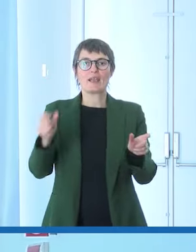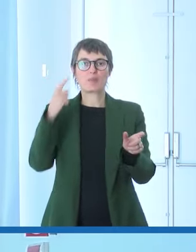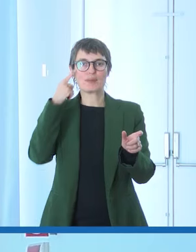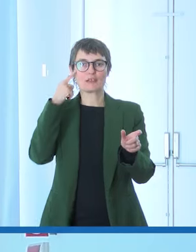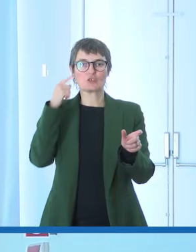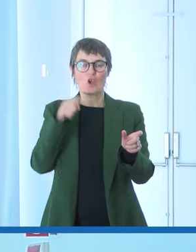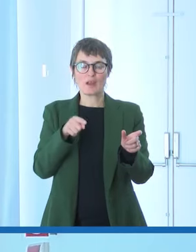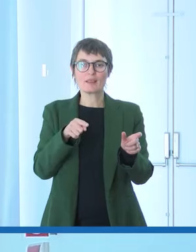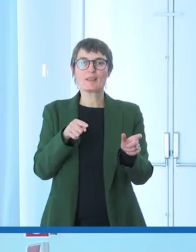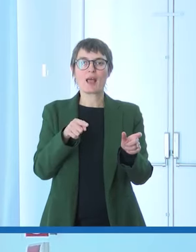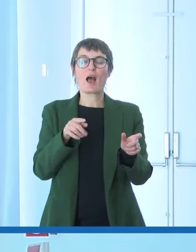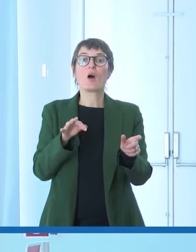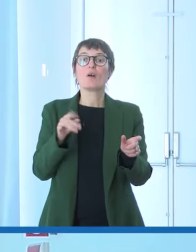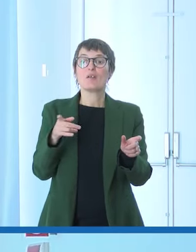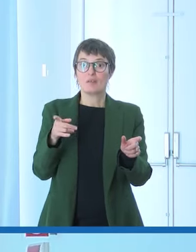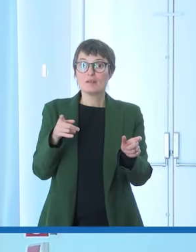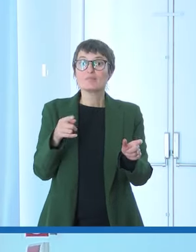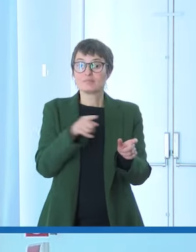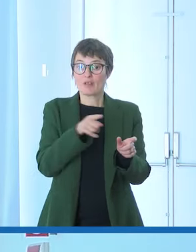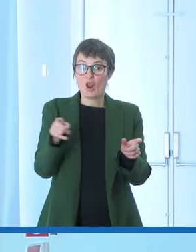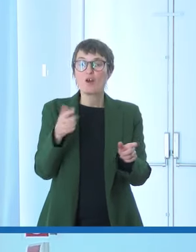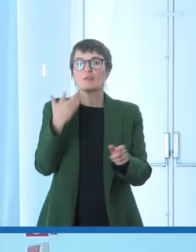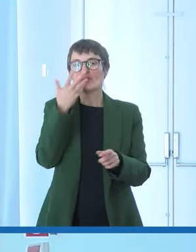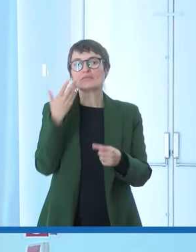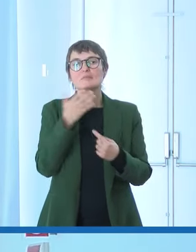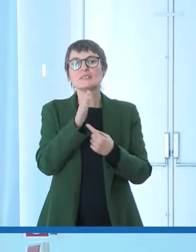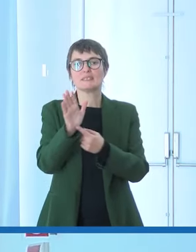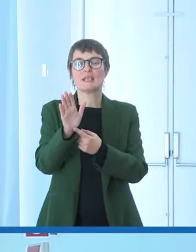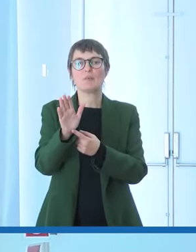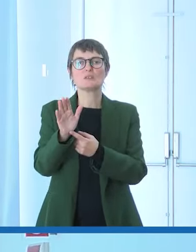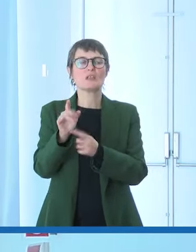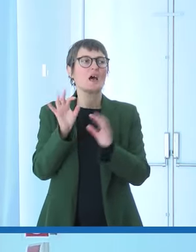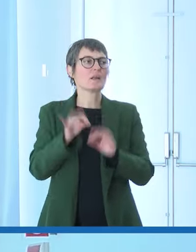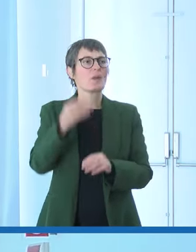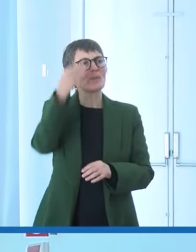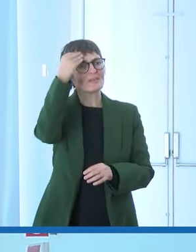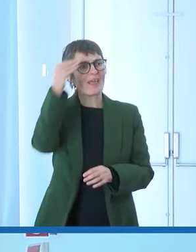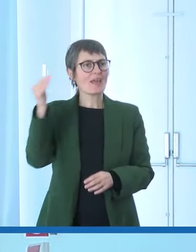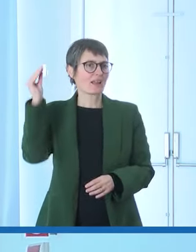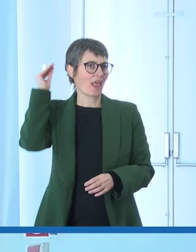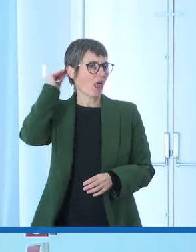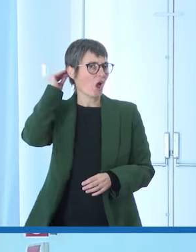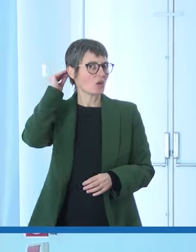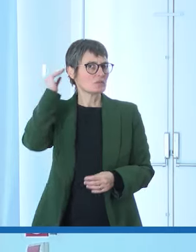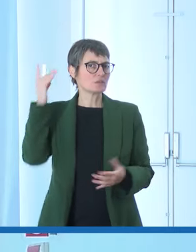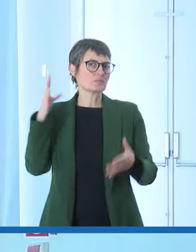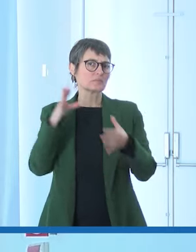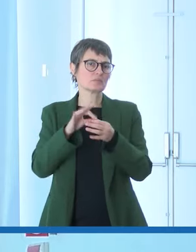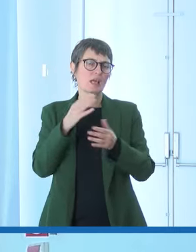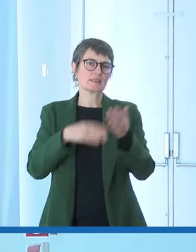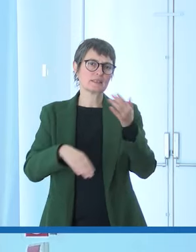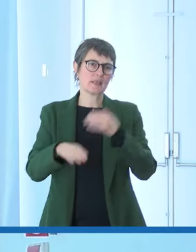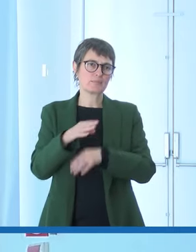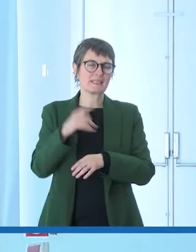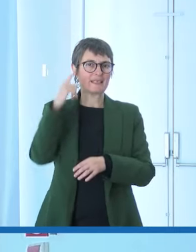di genere horror hanno voluto dimostrare quanto siano infondati gli stereotipi che accompagnano una disabilità